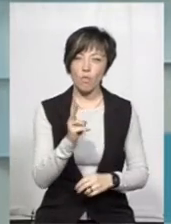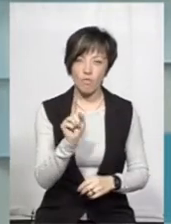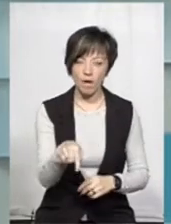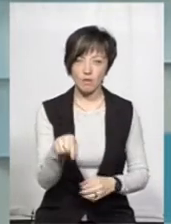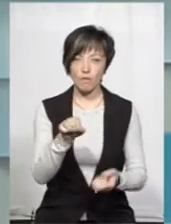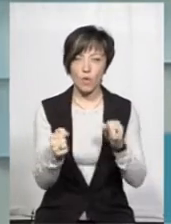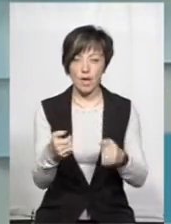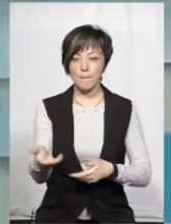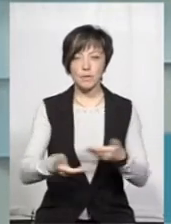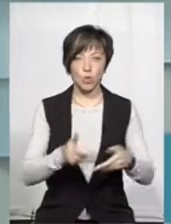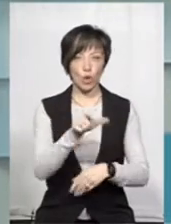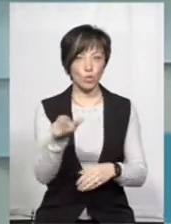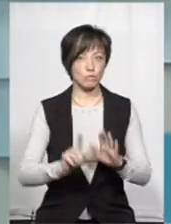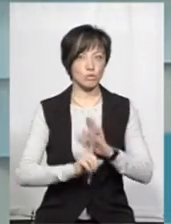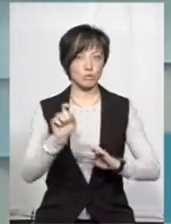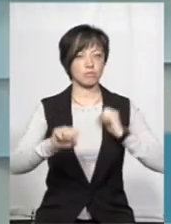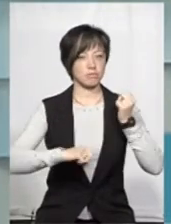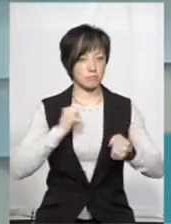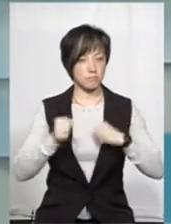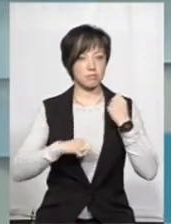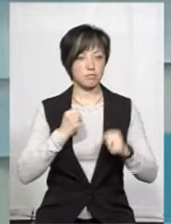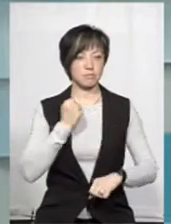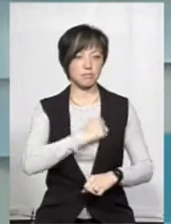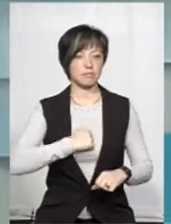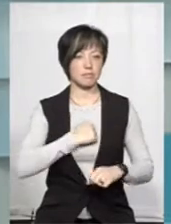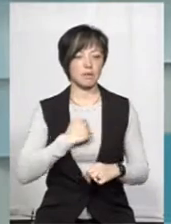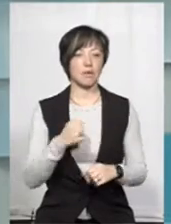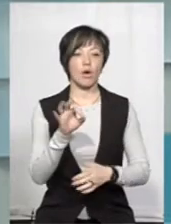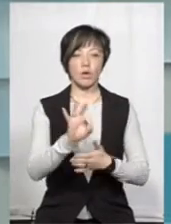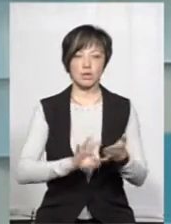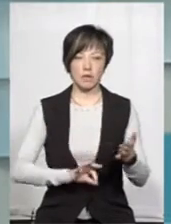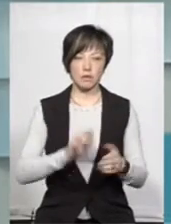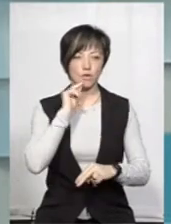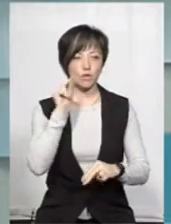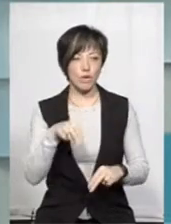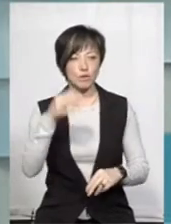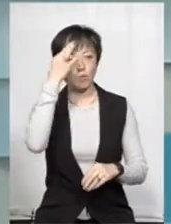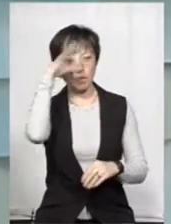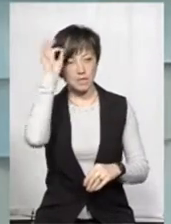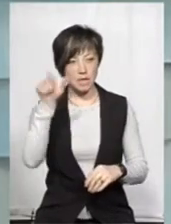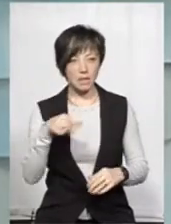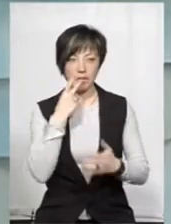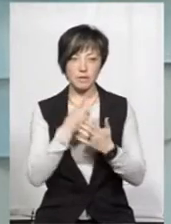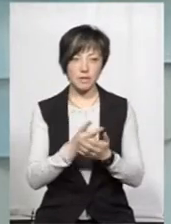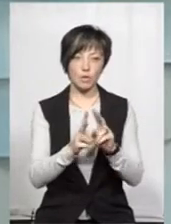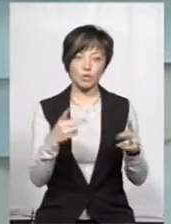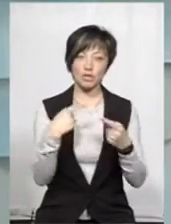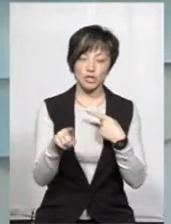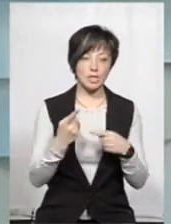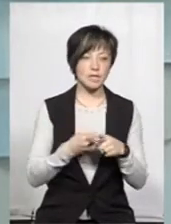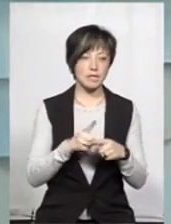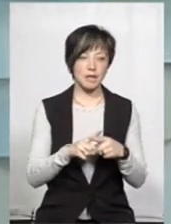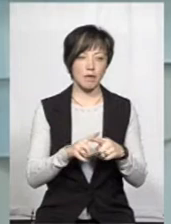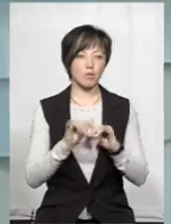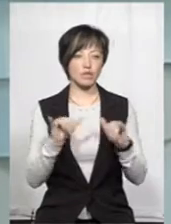водіям, пішоходам, і люди починають агресивно реагувати. Одразу вони звинувачують поліцейського, дивіться на когось іншого, це